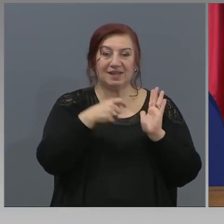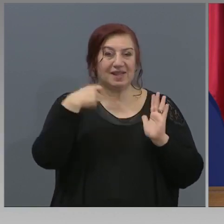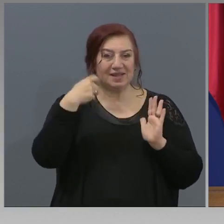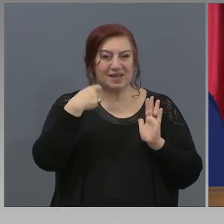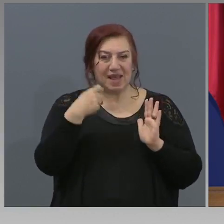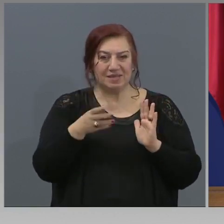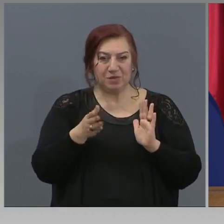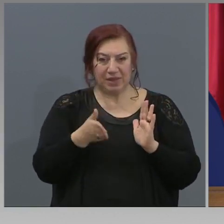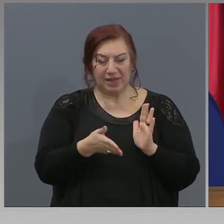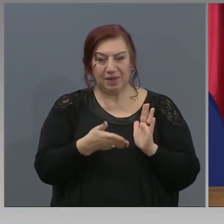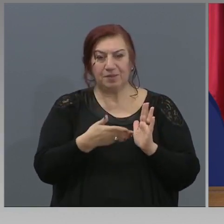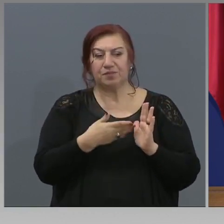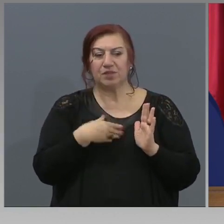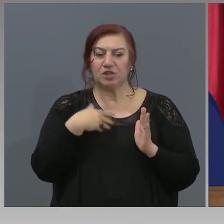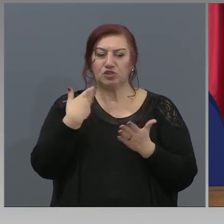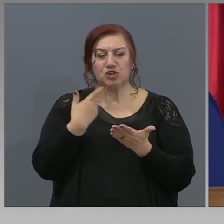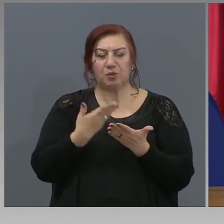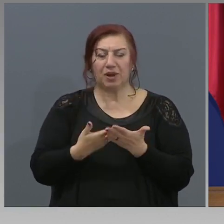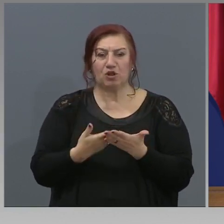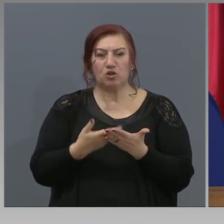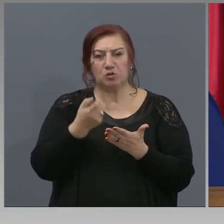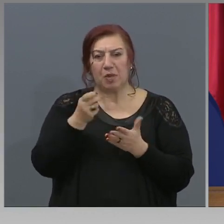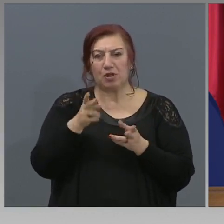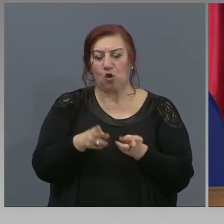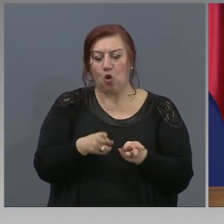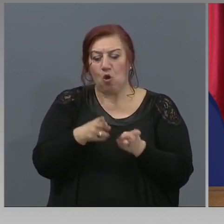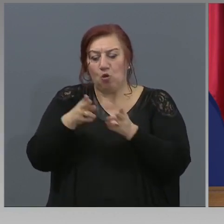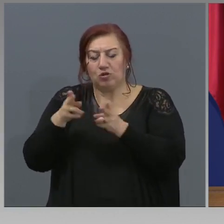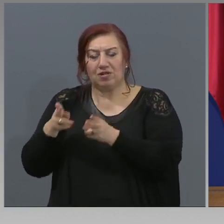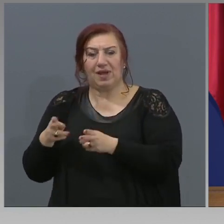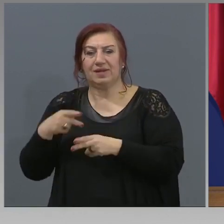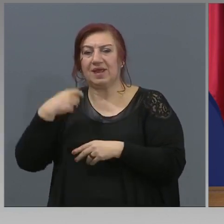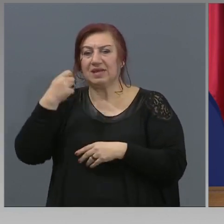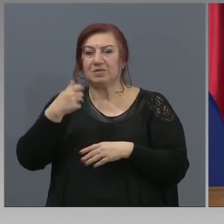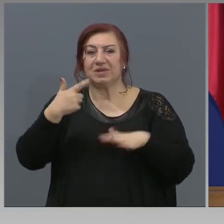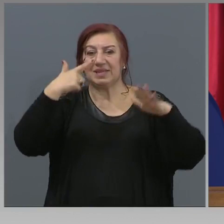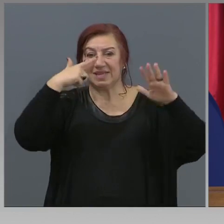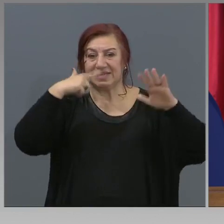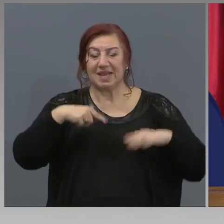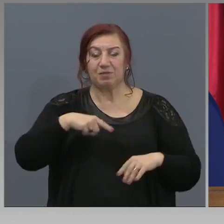малко отлагане на изпитите за седми клас,